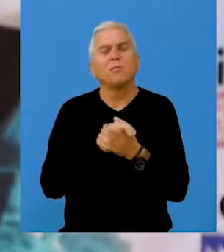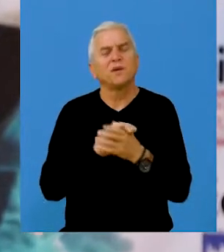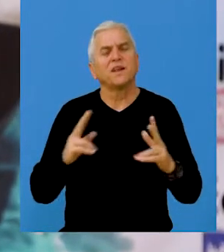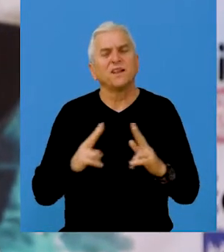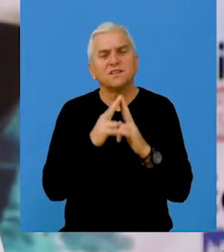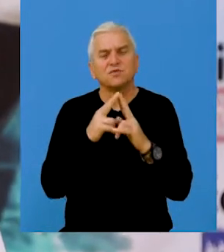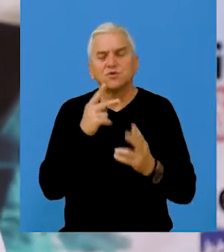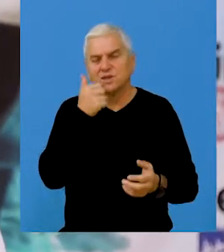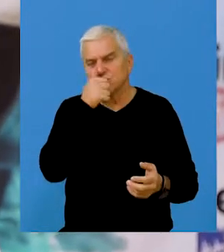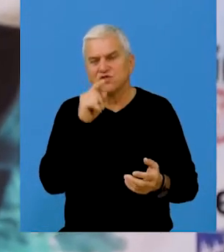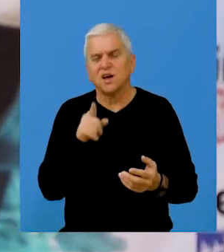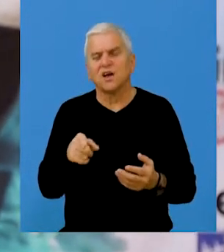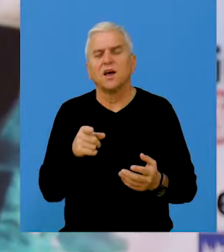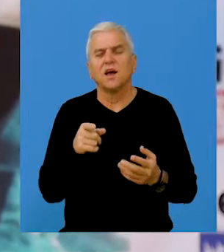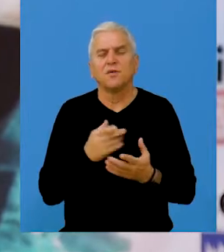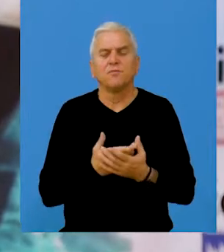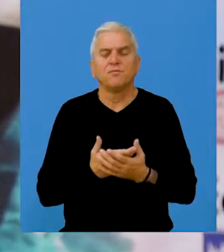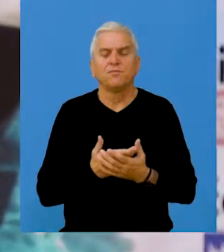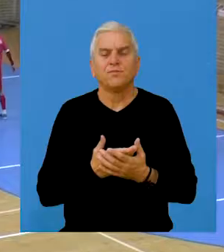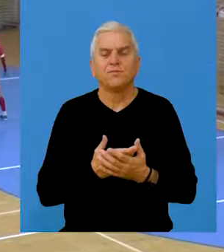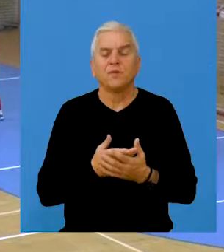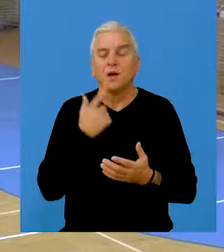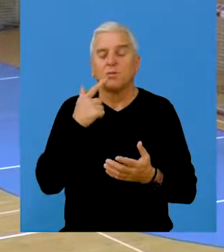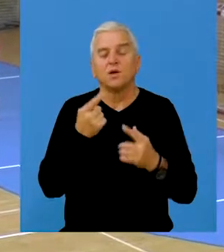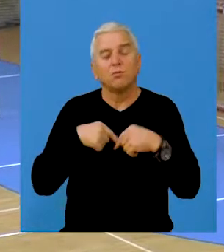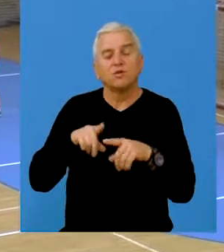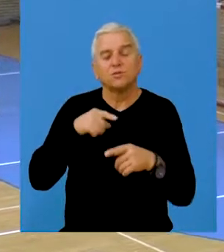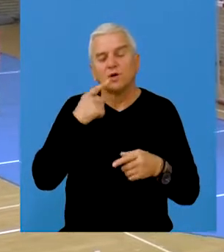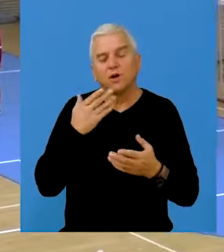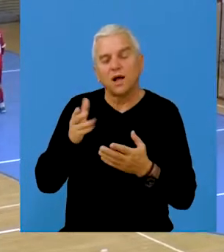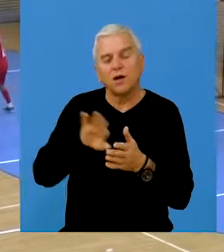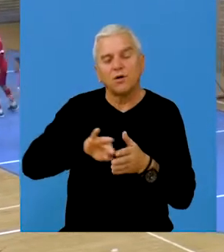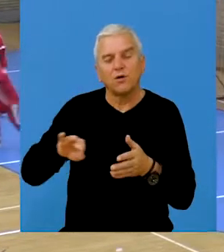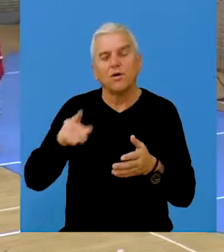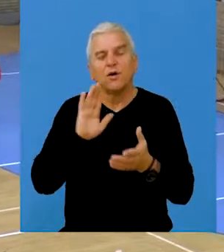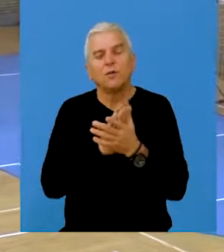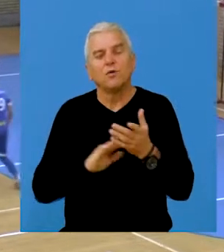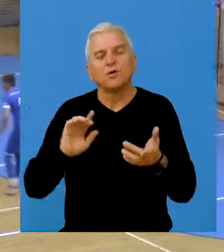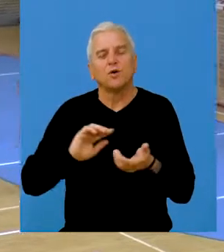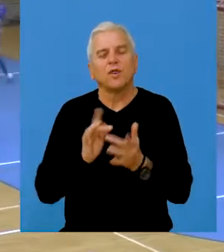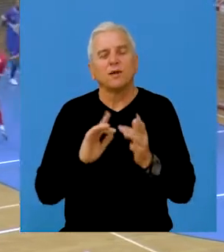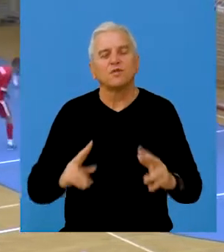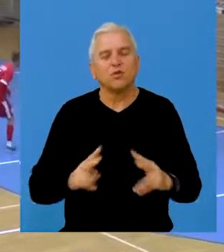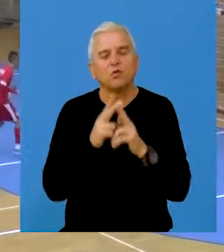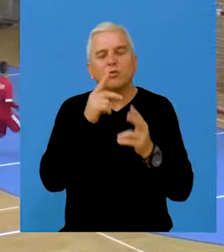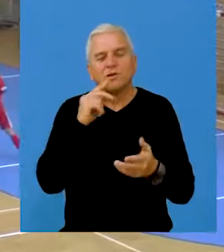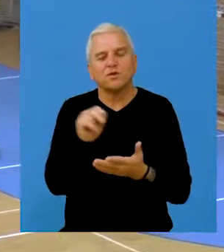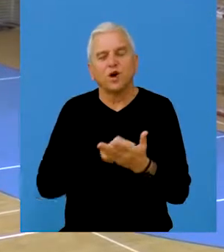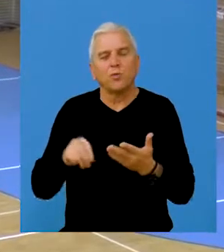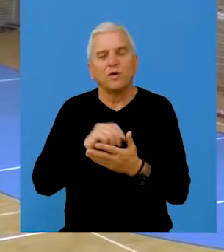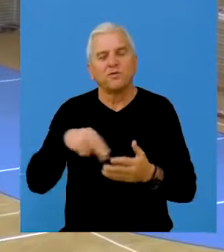prijateljstva i ono što bi izdvojio jeste da smo počeli s ovim turnirom da